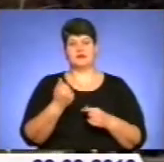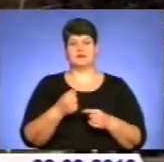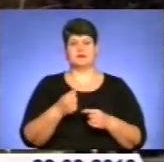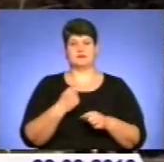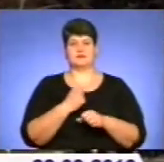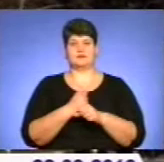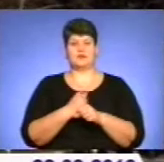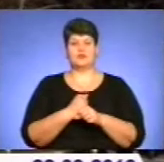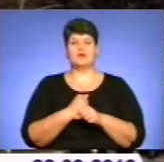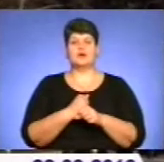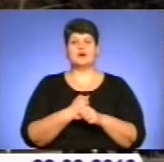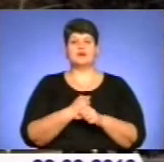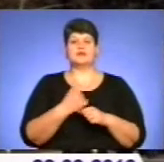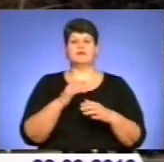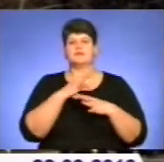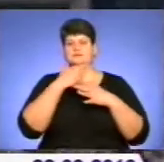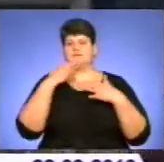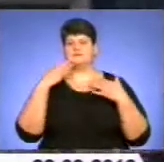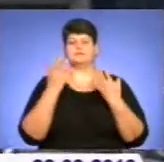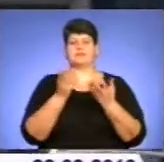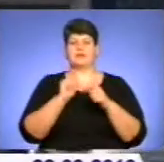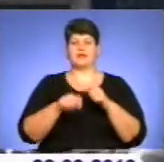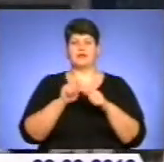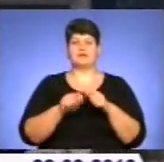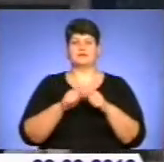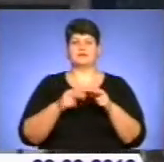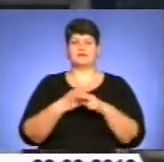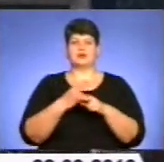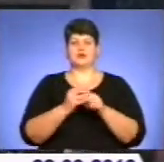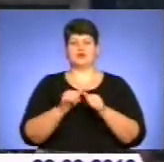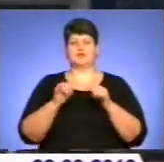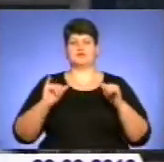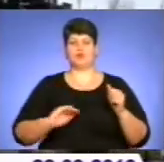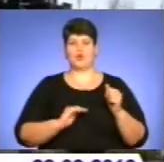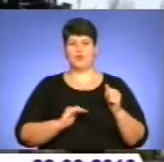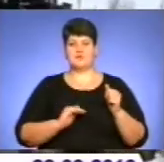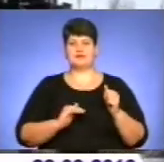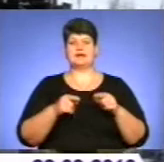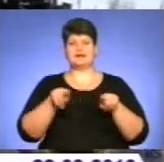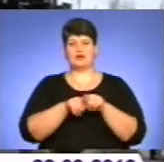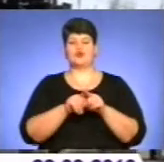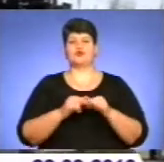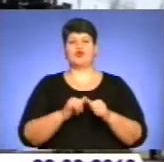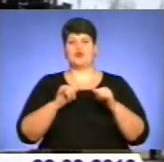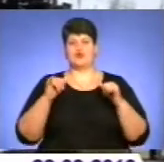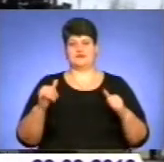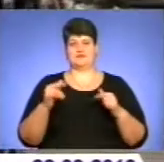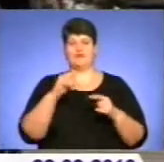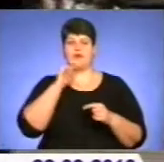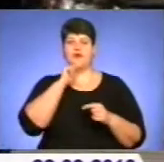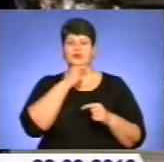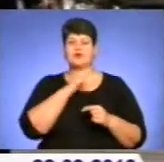Численні перевірки заважають розвитку бізнесу, залученню інвестицій, а також розвитку реального сектора економіки.